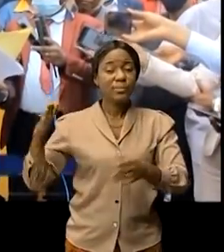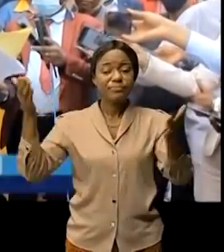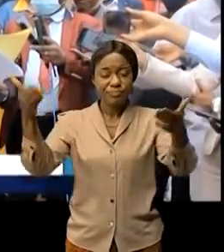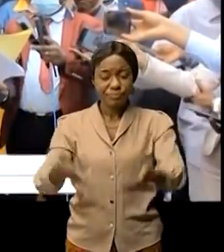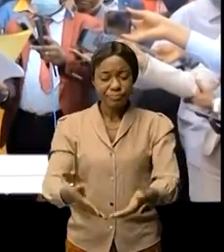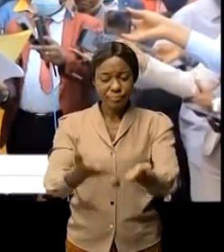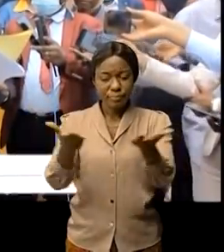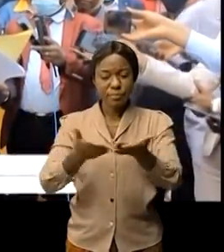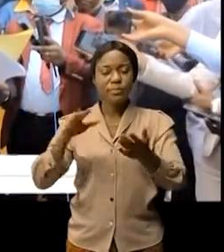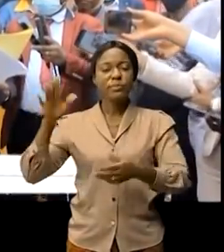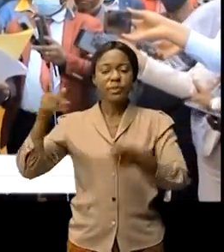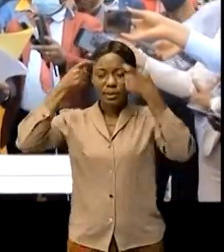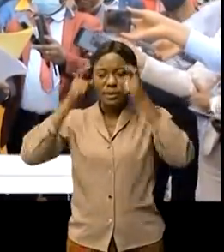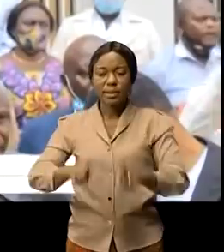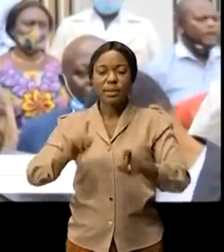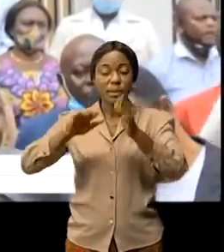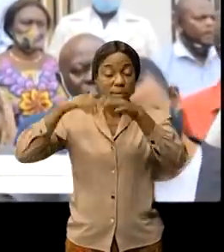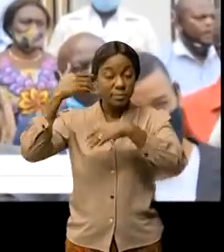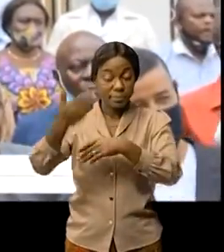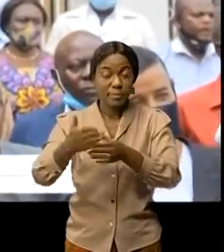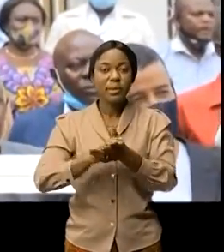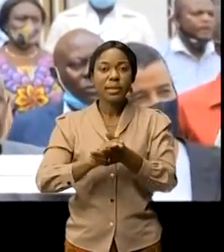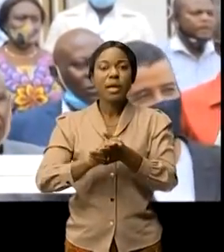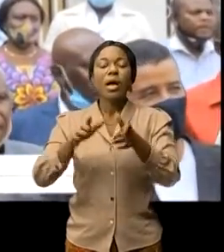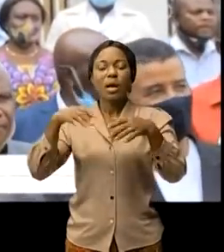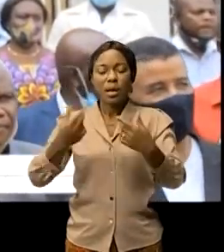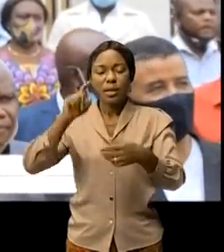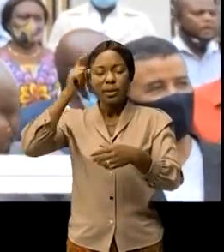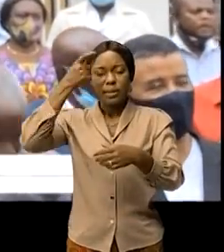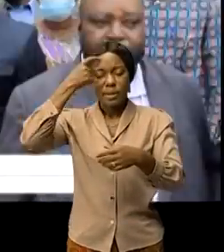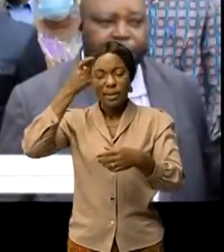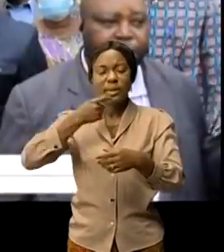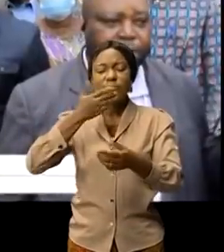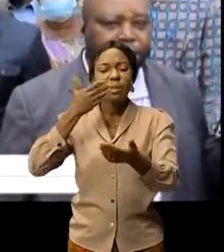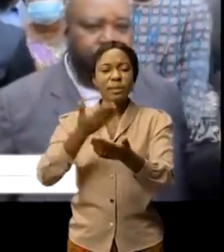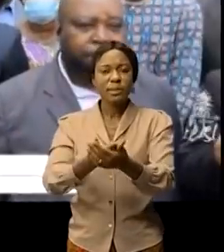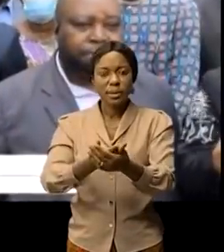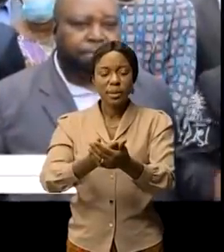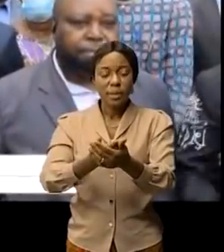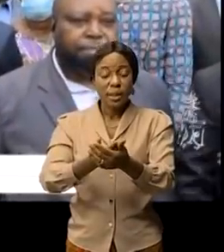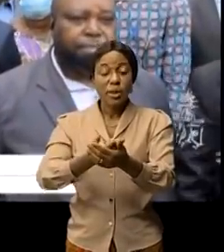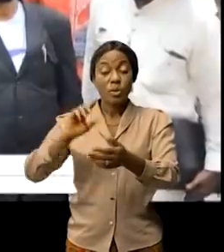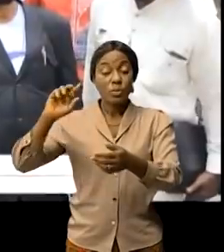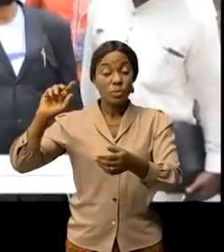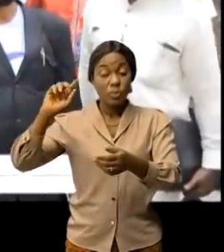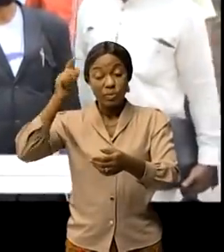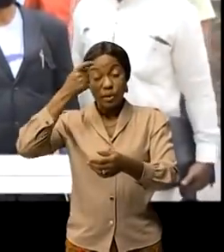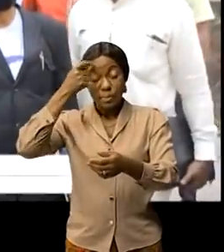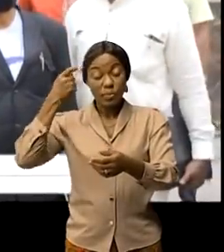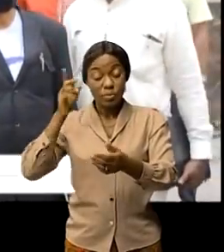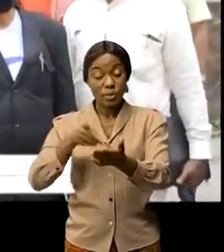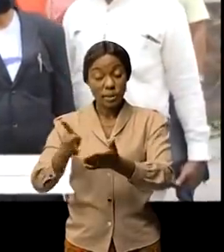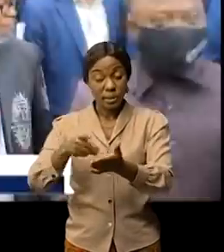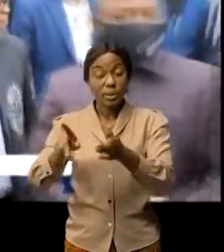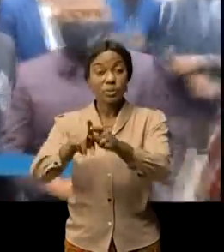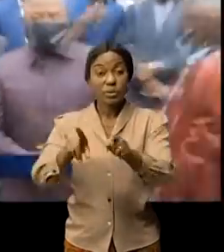à Kinshasa décideront de la suite. L'INAP remercie le gouvernement pour l'ouverture salutaire des salaires et avantages pour